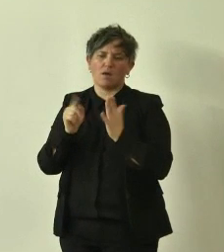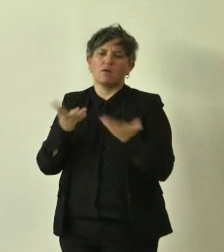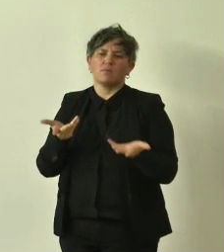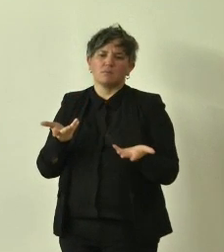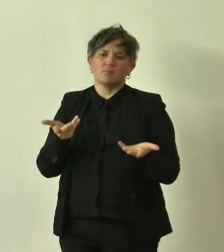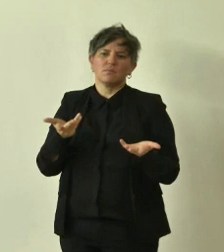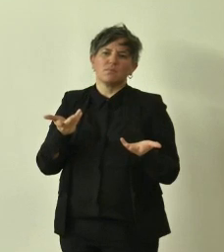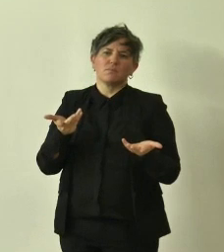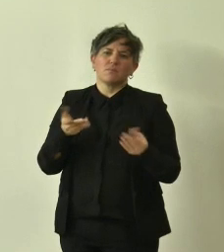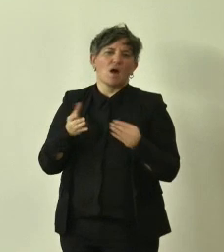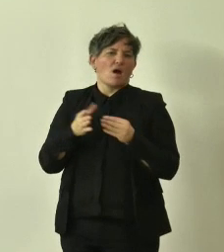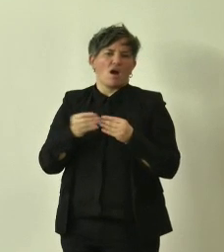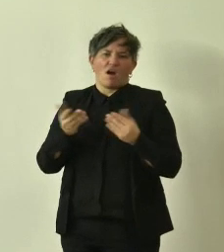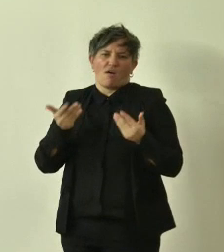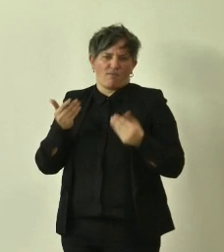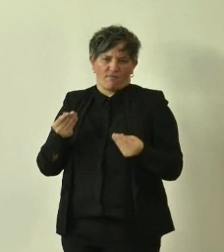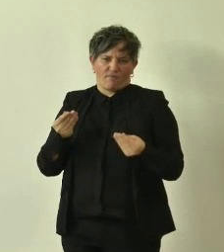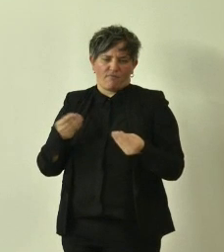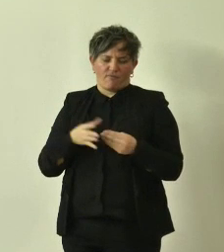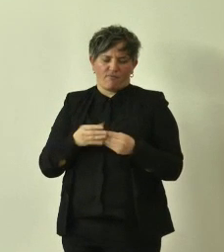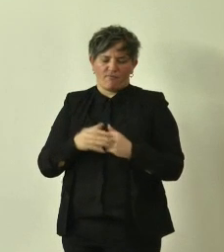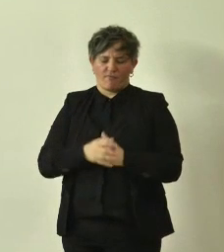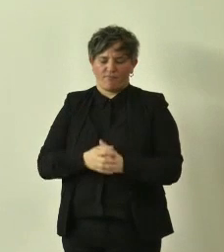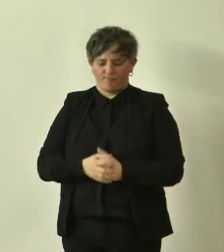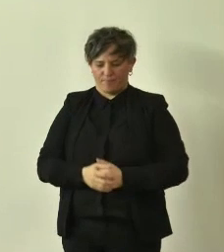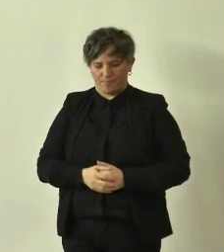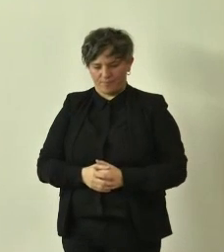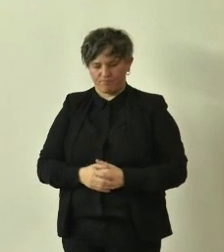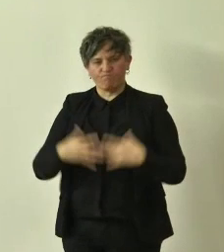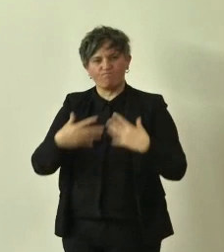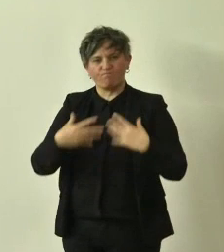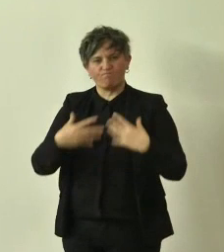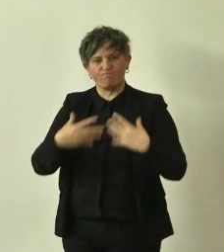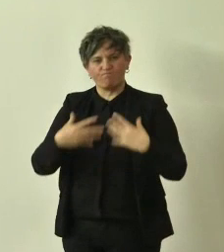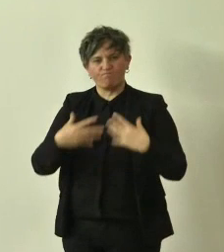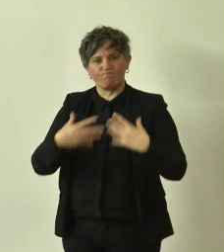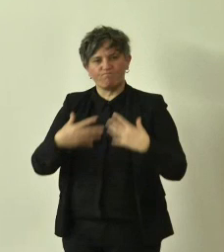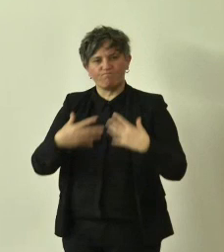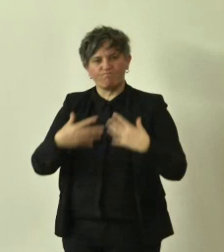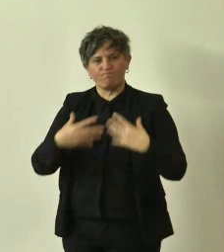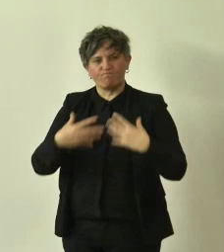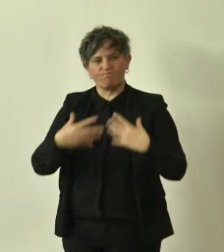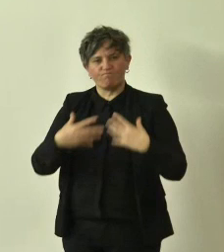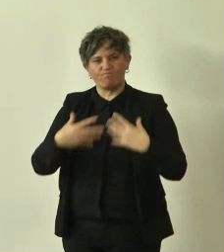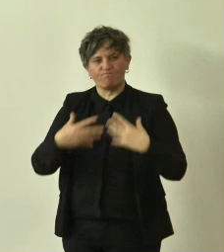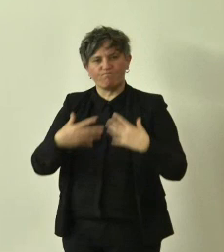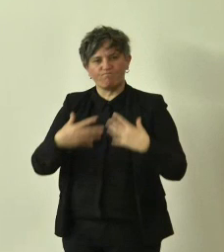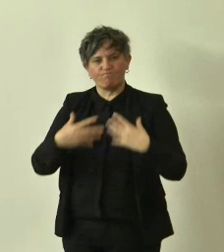ha fatto con l'aiuto dell'associazione Patriarchi